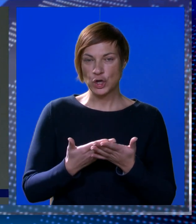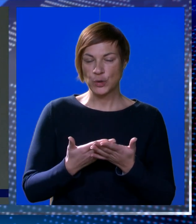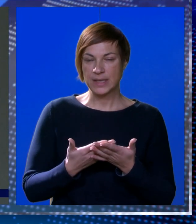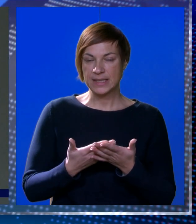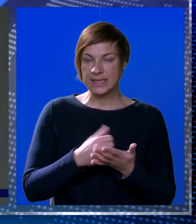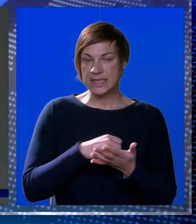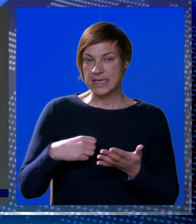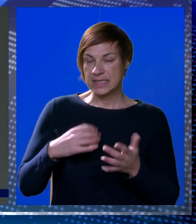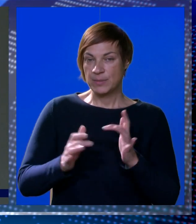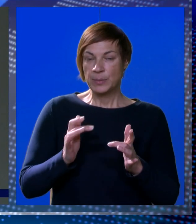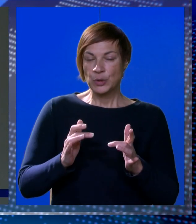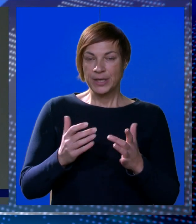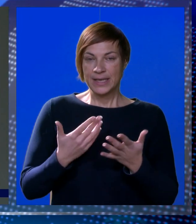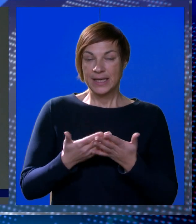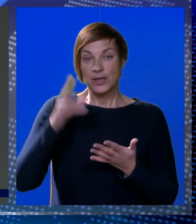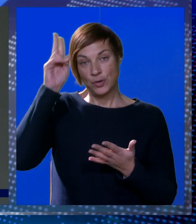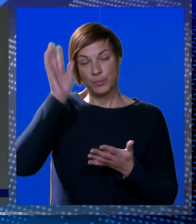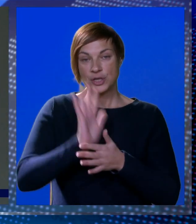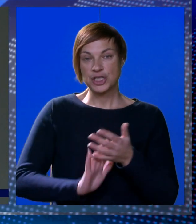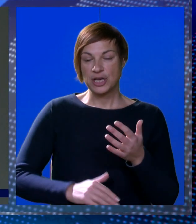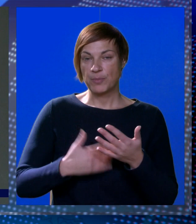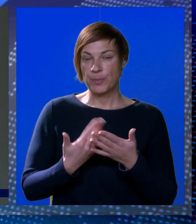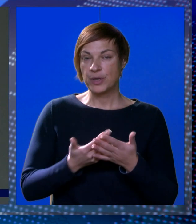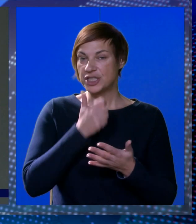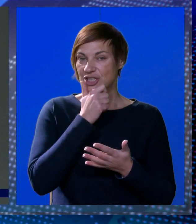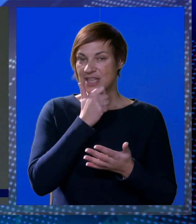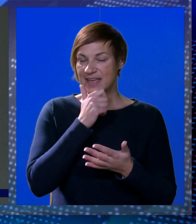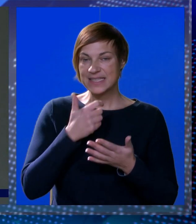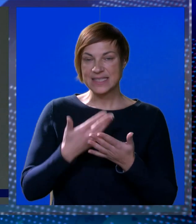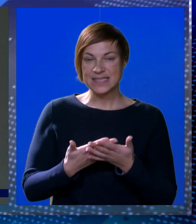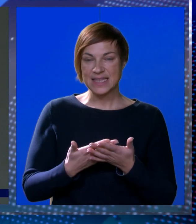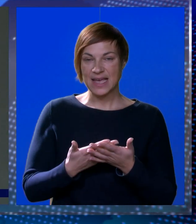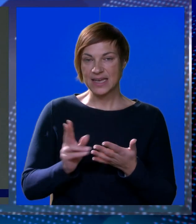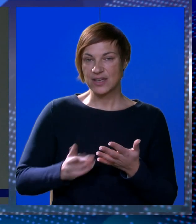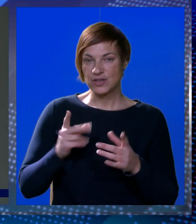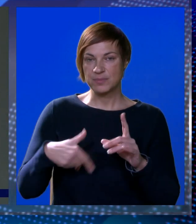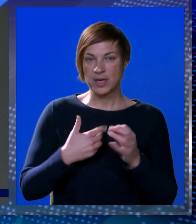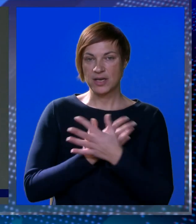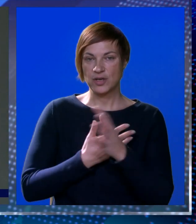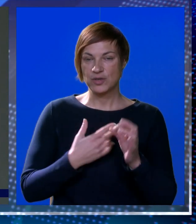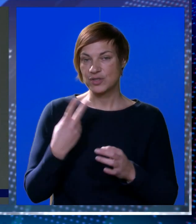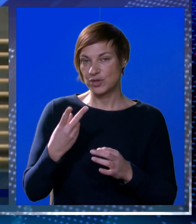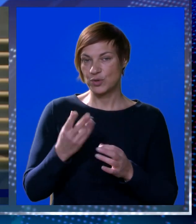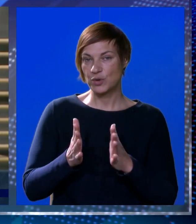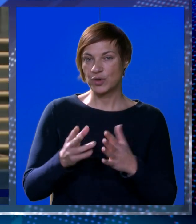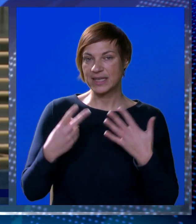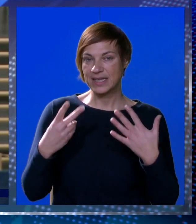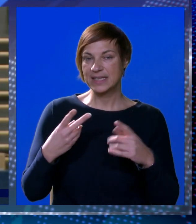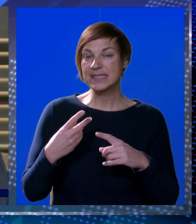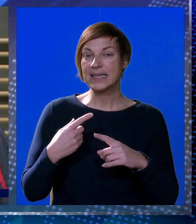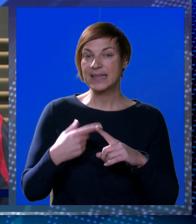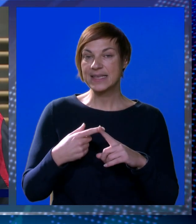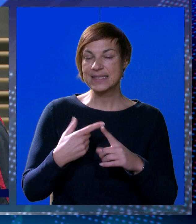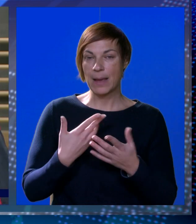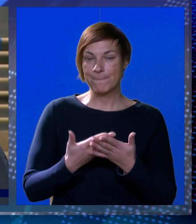oplemeni od sami turnir. Tako da, evo, možemo početi od najstarijih. Znači, gospod Riozo je ostao drugi u kategoriji